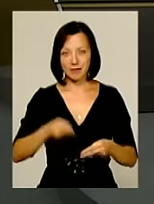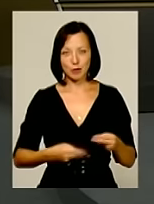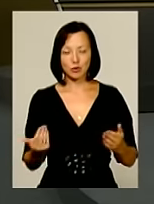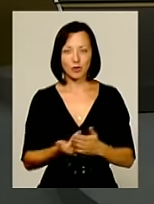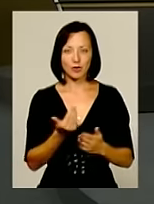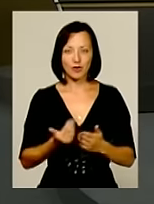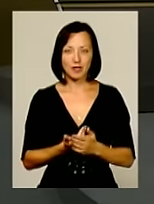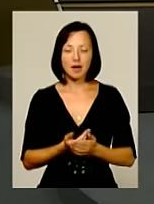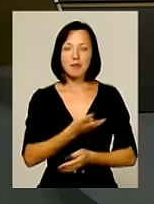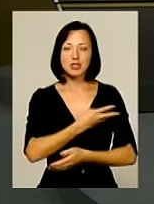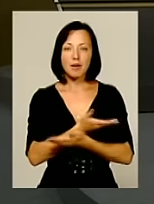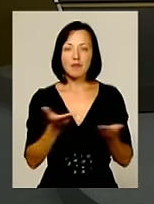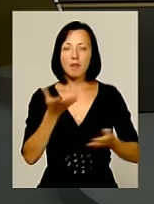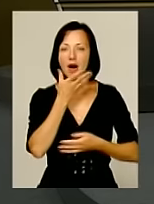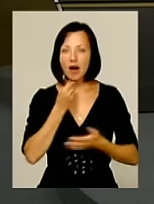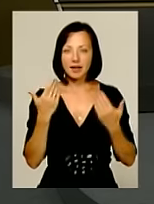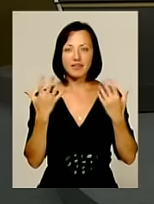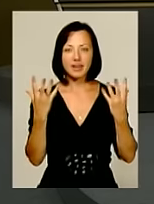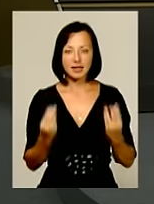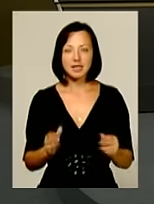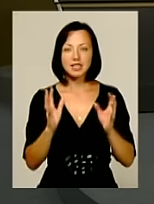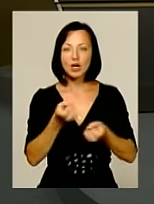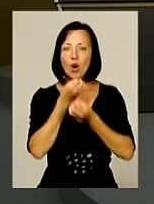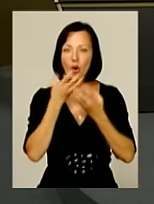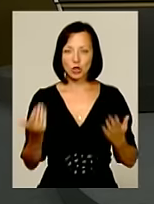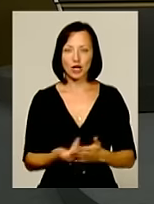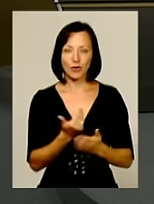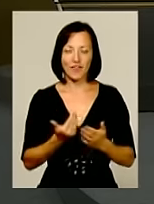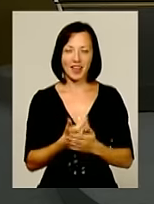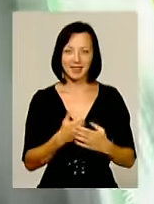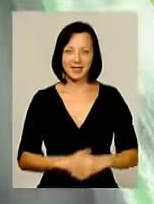подільську панораму. Бажаємо вам гарних вихідних і тільки хороших новин.